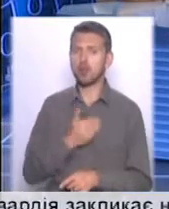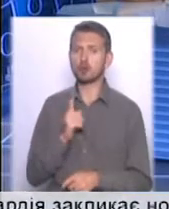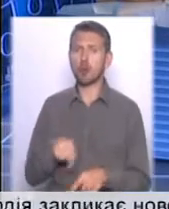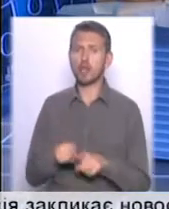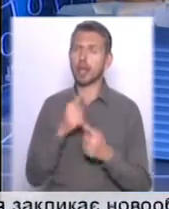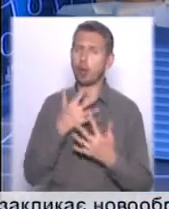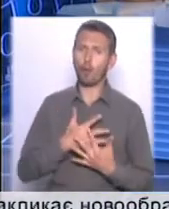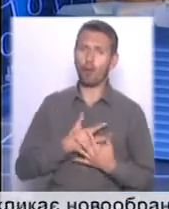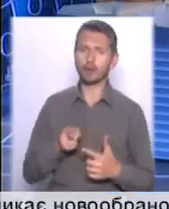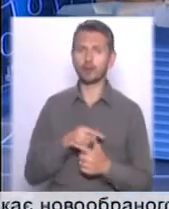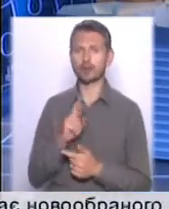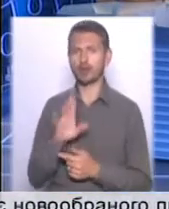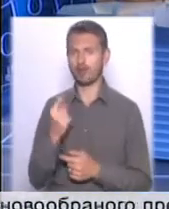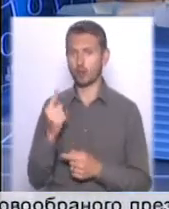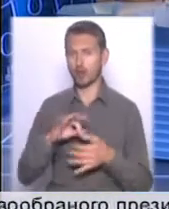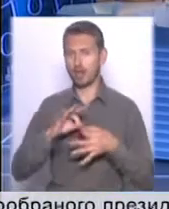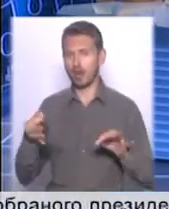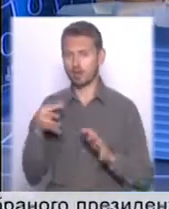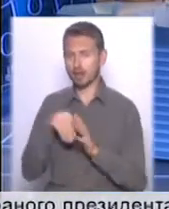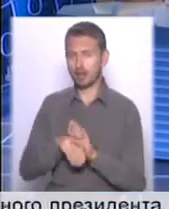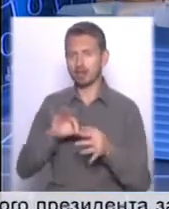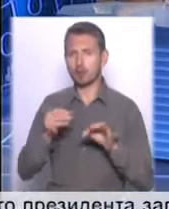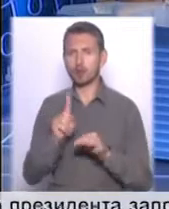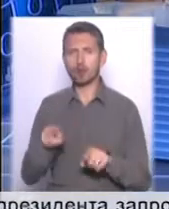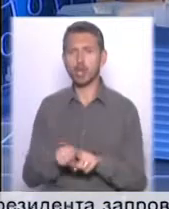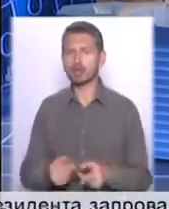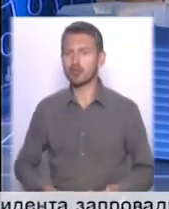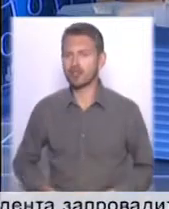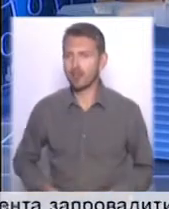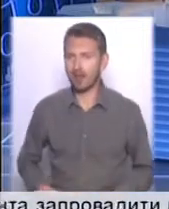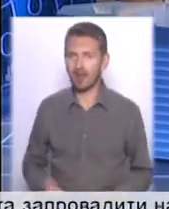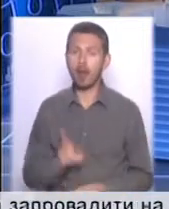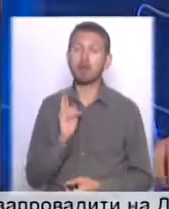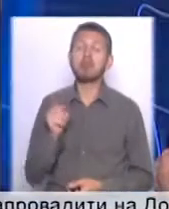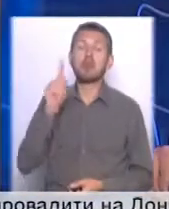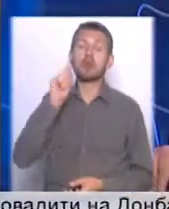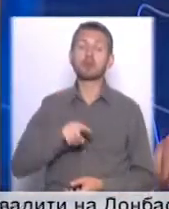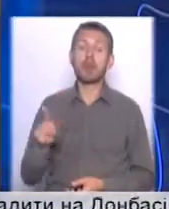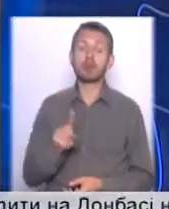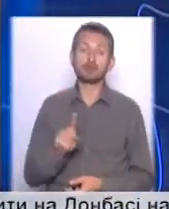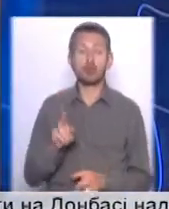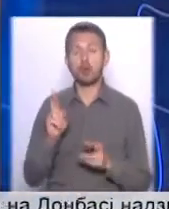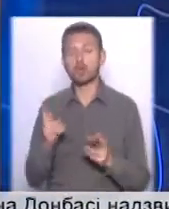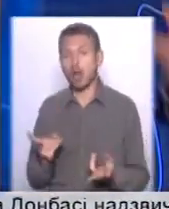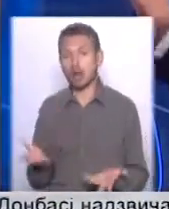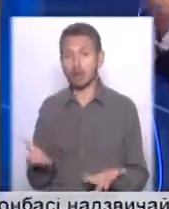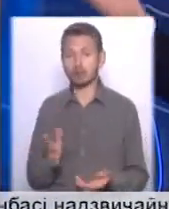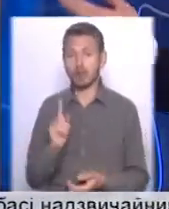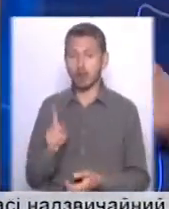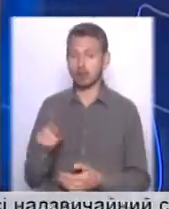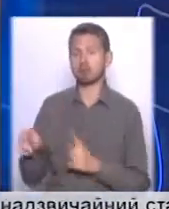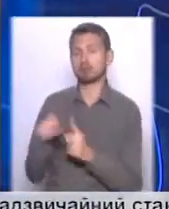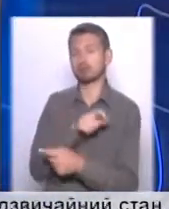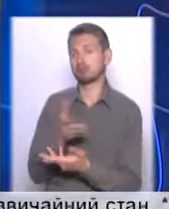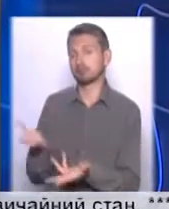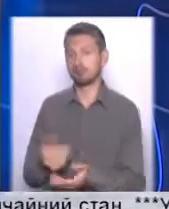кохання, чи як в одне речення вкласти формулювання, що таке життя. Хто ж його знає, що воно як, але відреагуйте